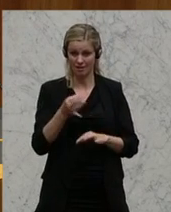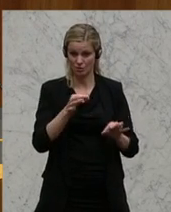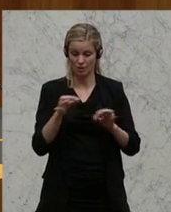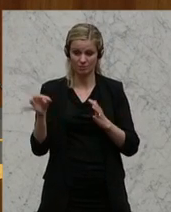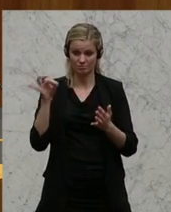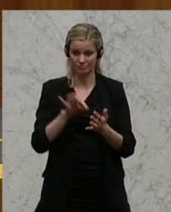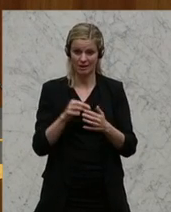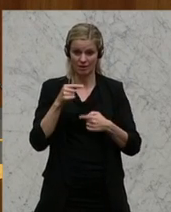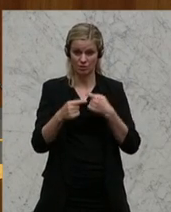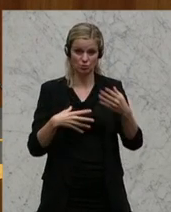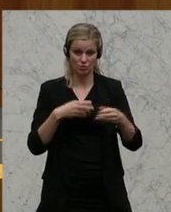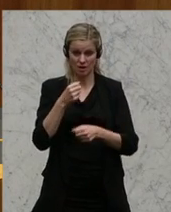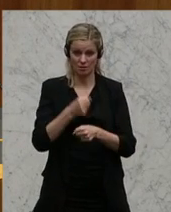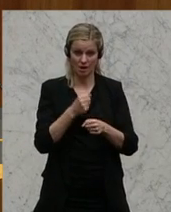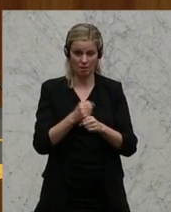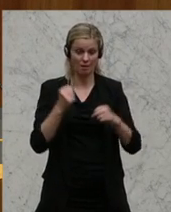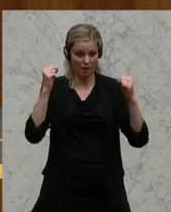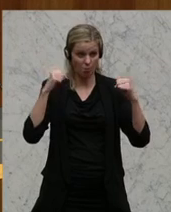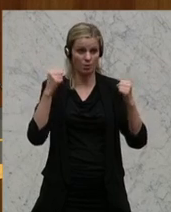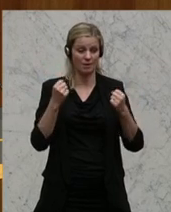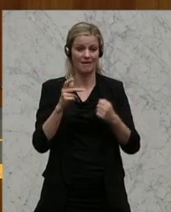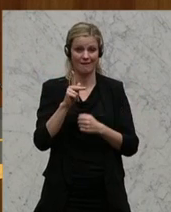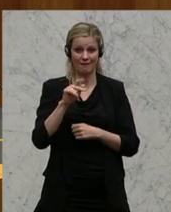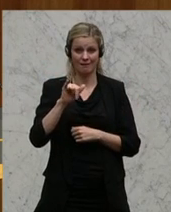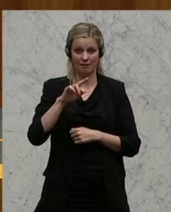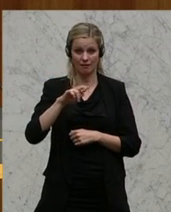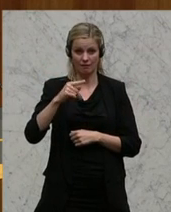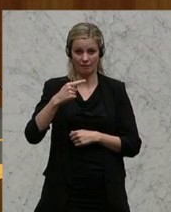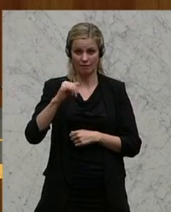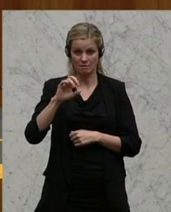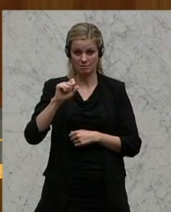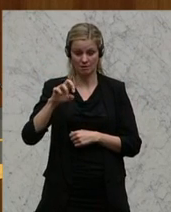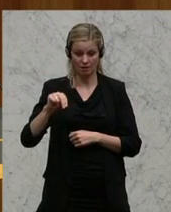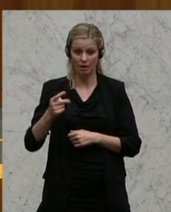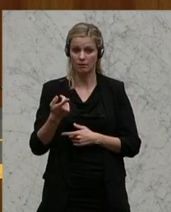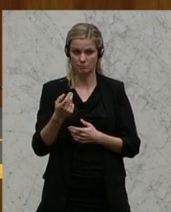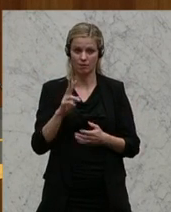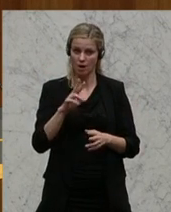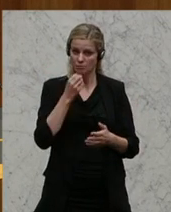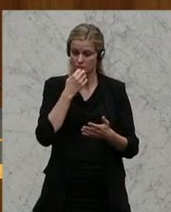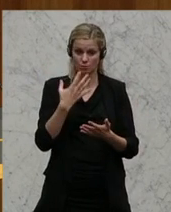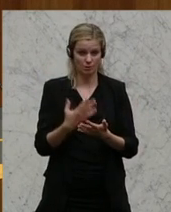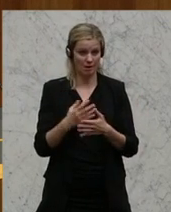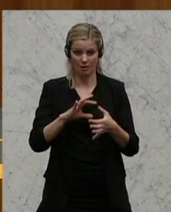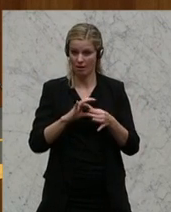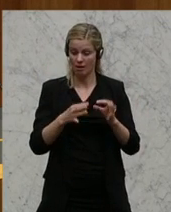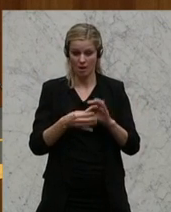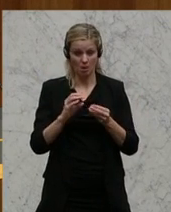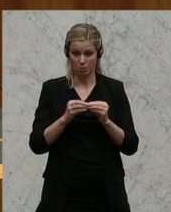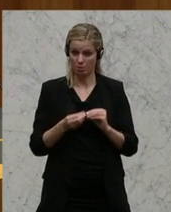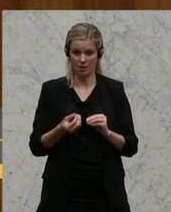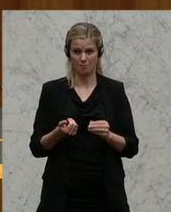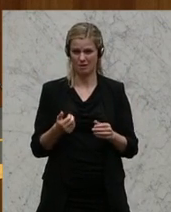Entwicklungszusammenarbeit und die Republik Kirgisien geht, die zugegeben großen Kärntner Probleme strapaziert. Aber